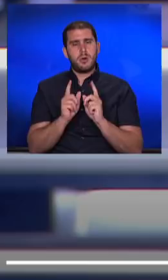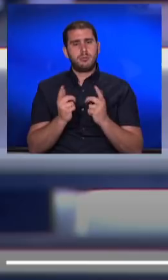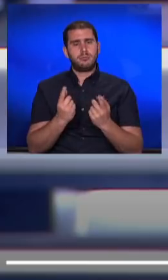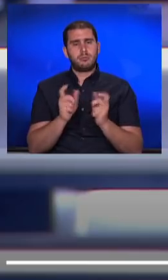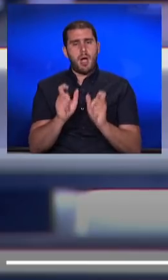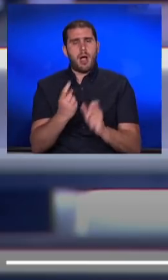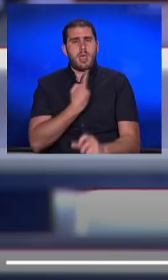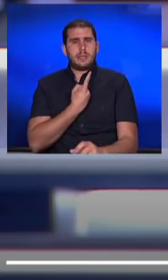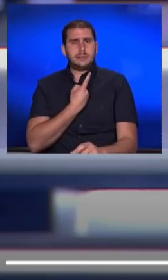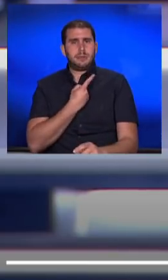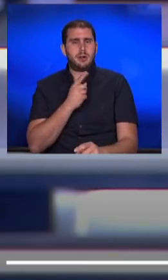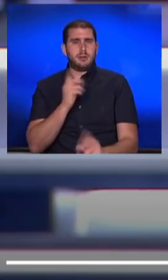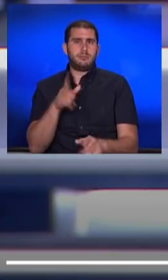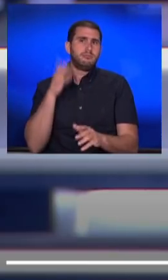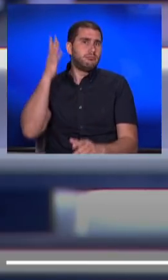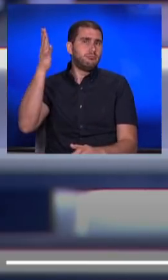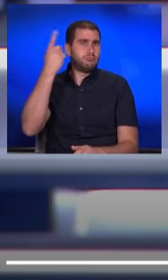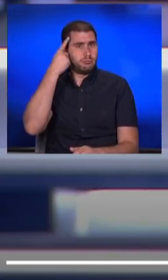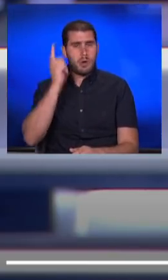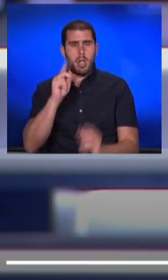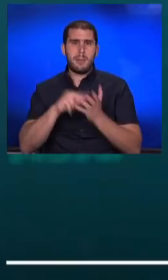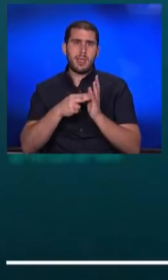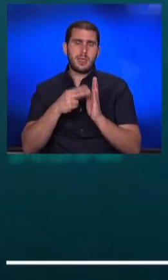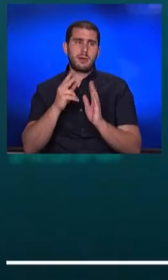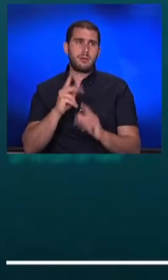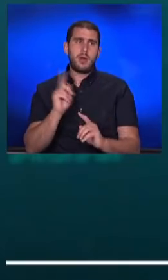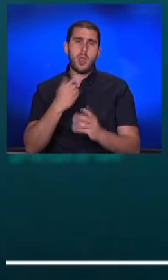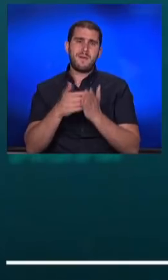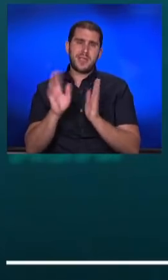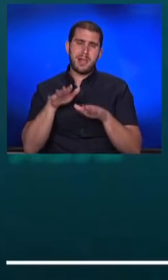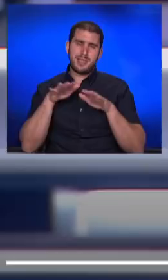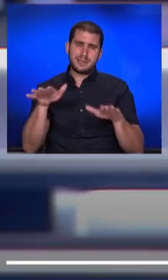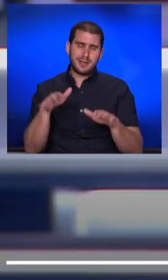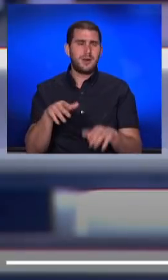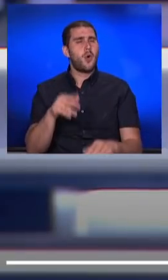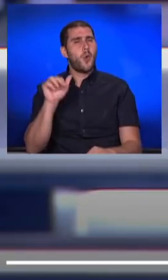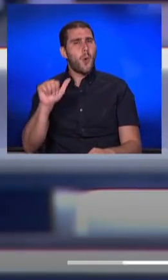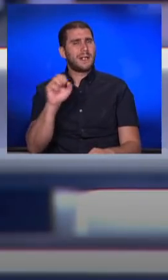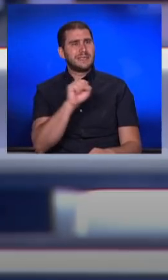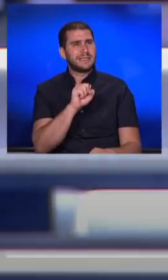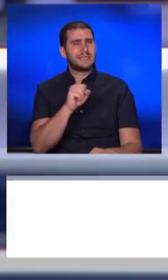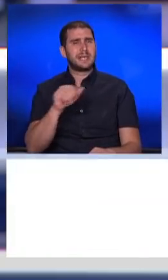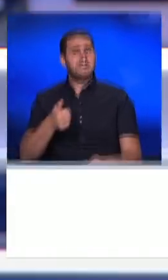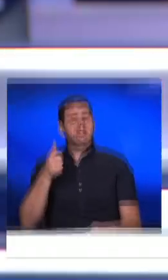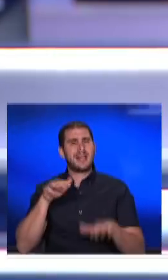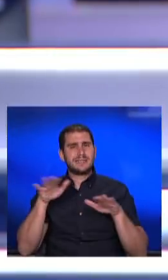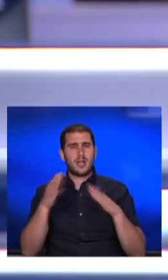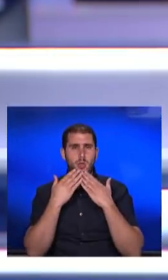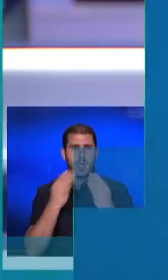מפני הבאות. לא מבטרים כל כך מהר על הטיסה בקיצור. אורי סירקס, מנקל ישראל, תודה רבה שהיידי איתנו. תודה לכם.